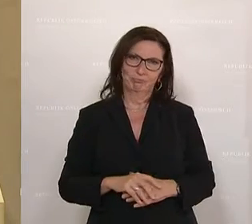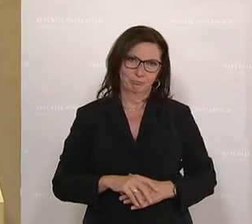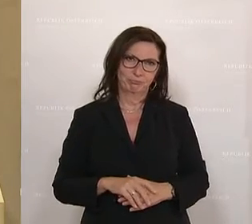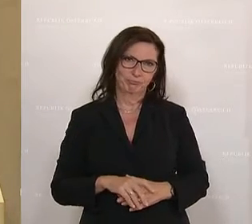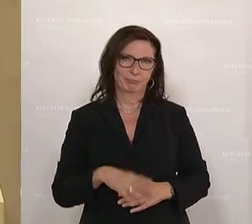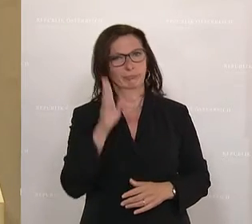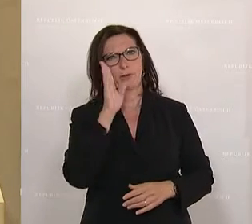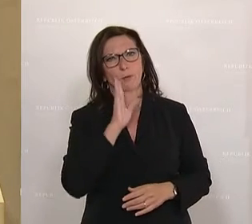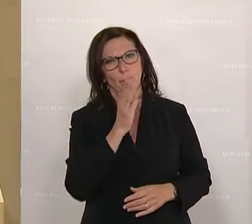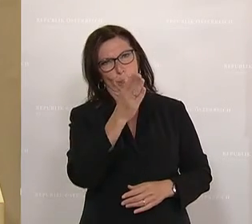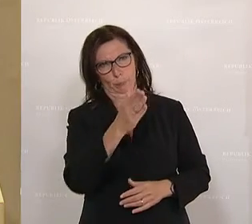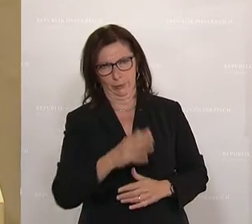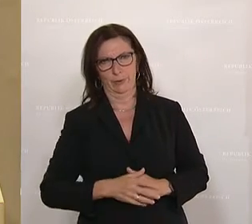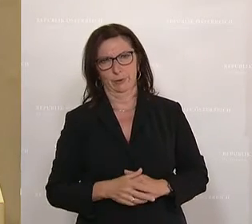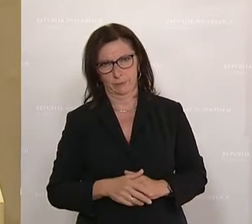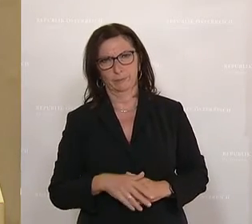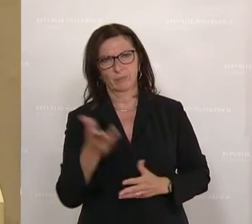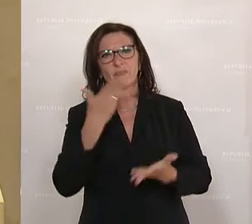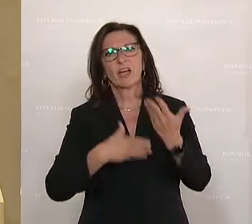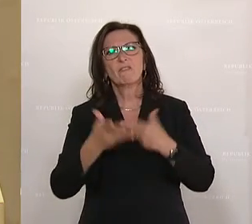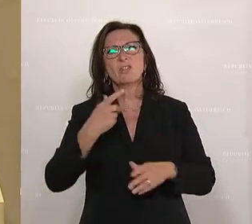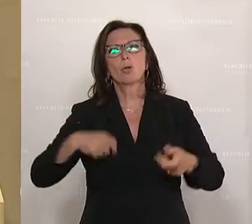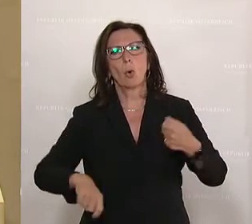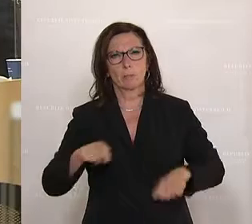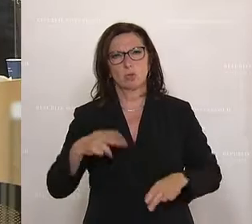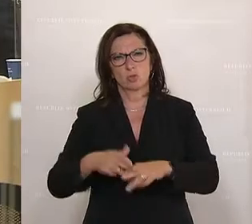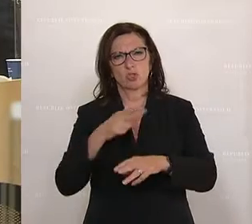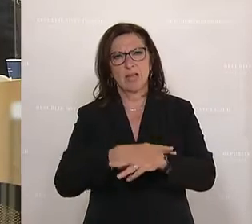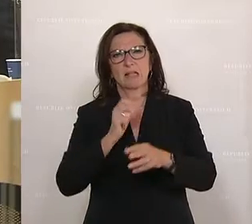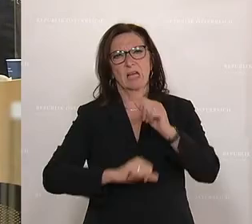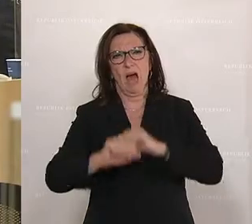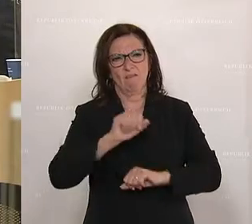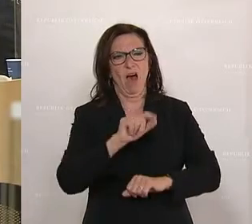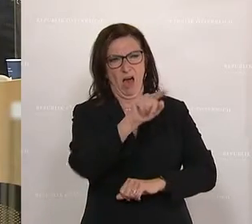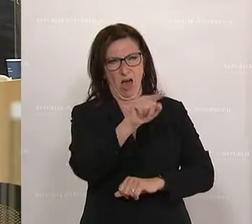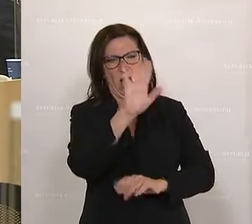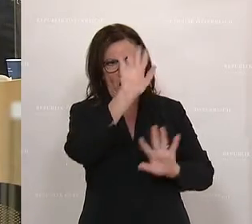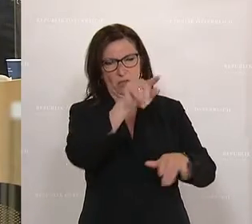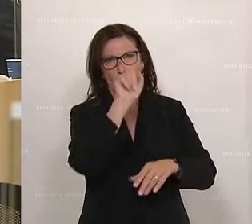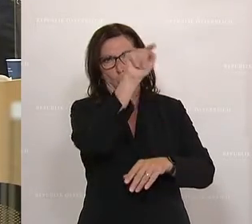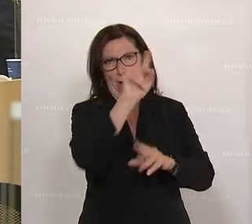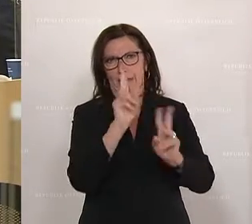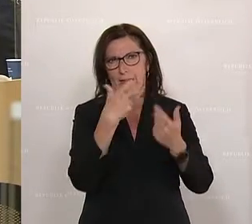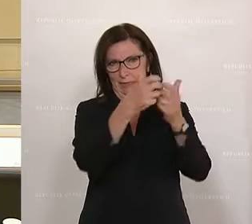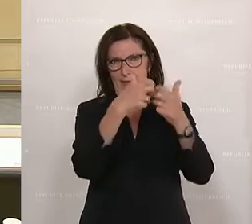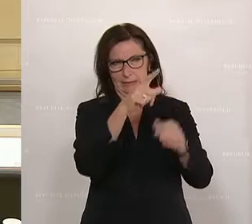tun Sie Ihre Worte für die Wirtschafts und Korruptionsstaatsanwaltschaft aufbrauchen, die hören Sie sicher gerne an.